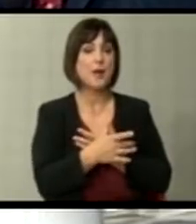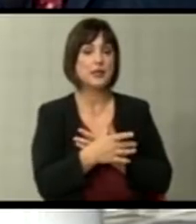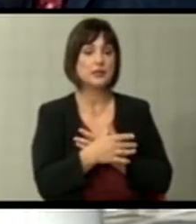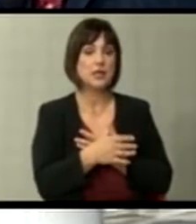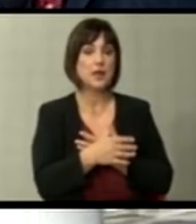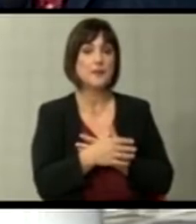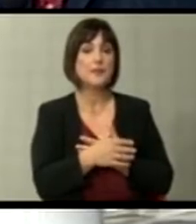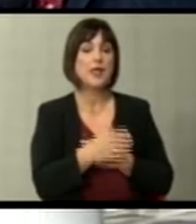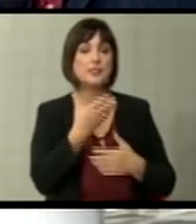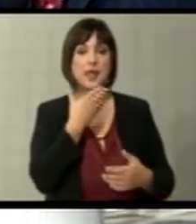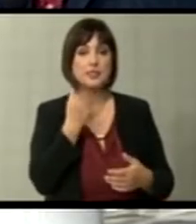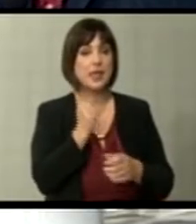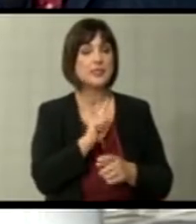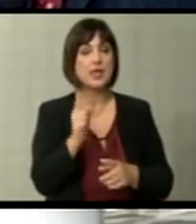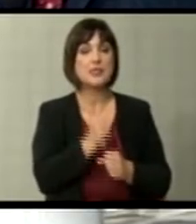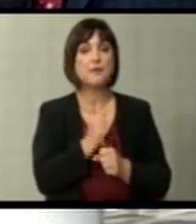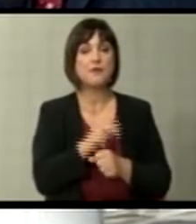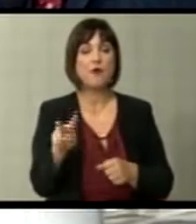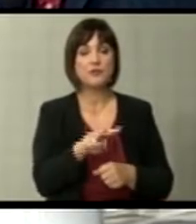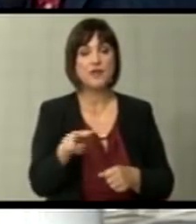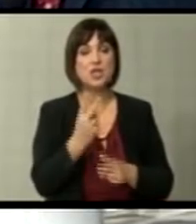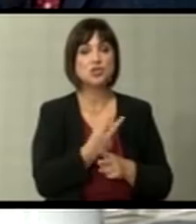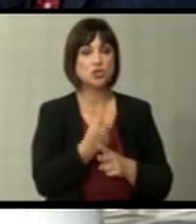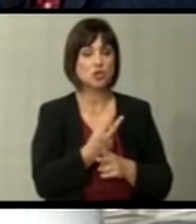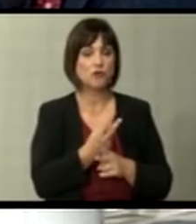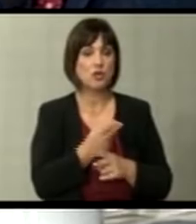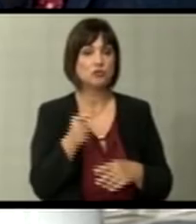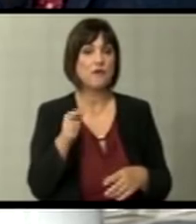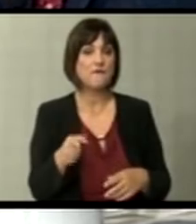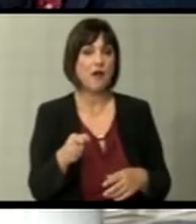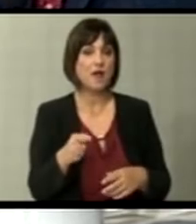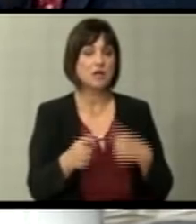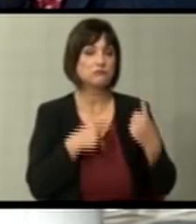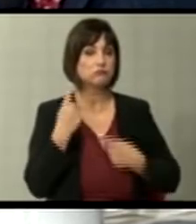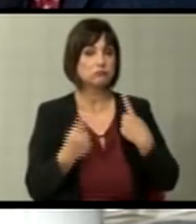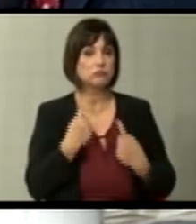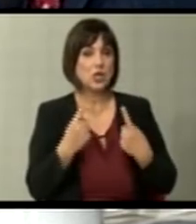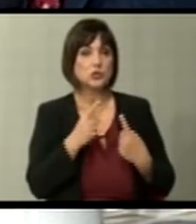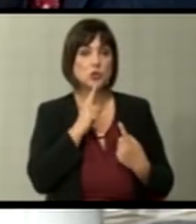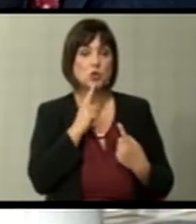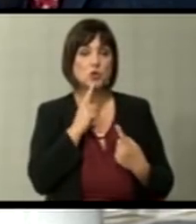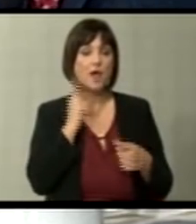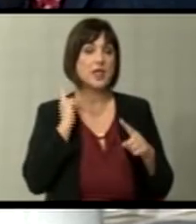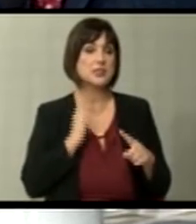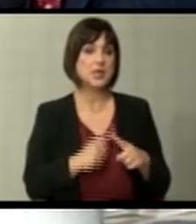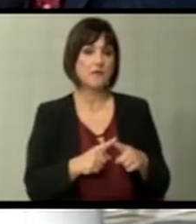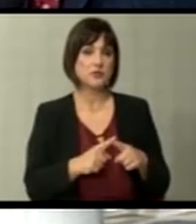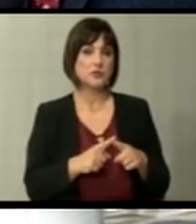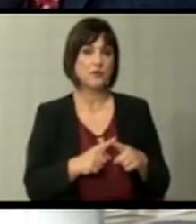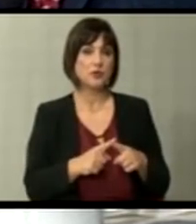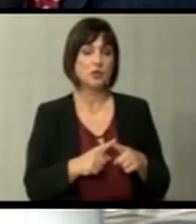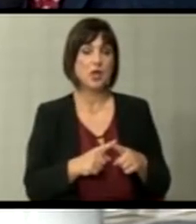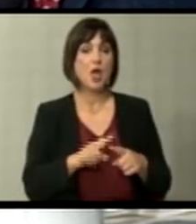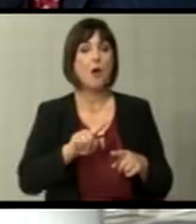да не направи во овие две држави таква атмосфера со која дефинитивно на